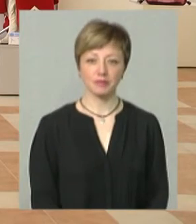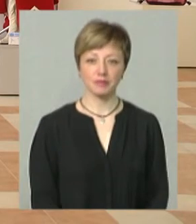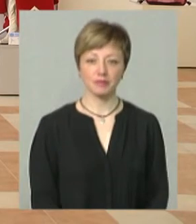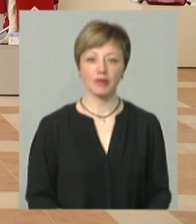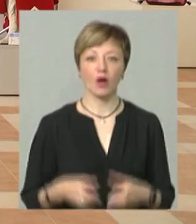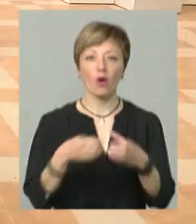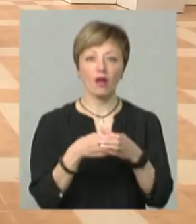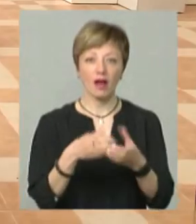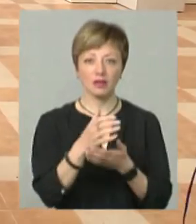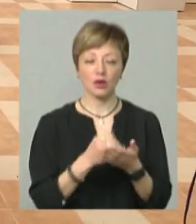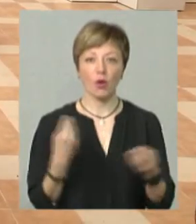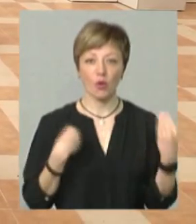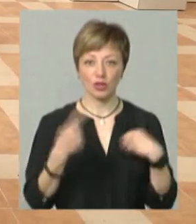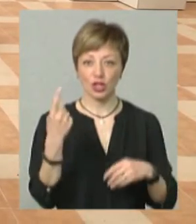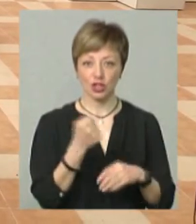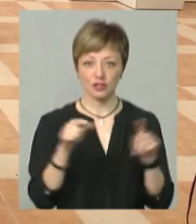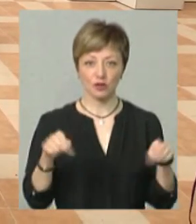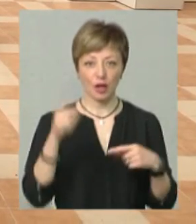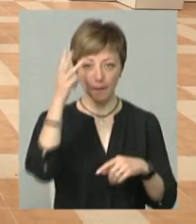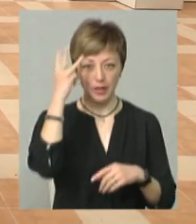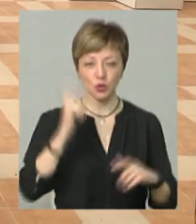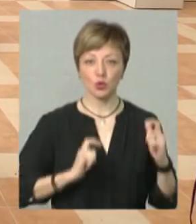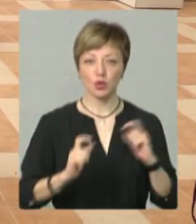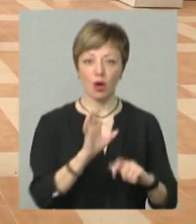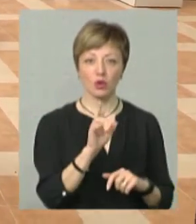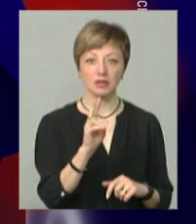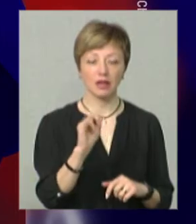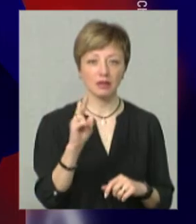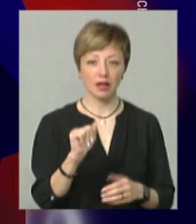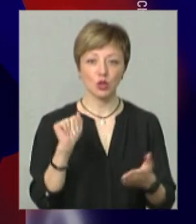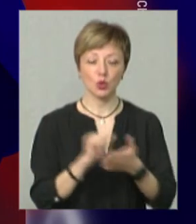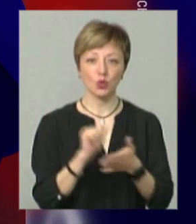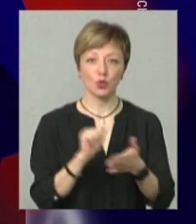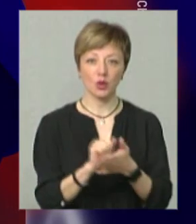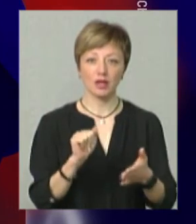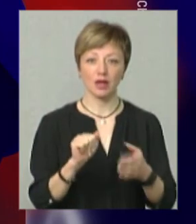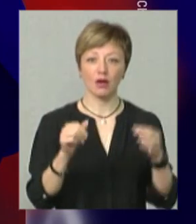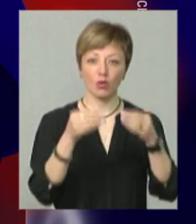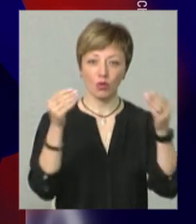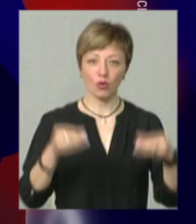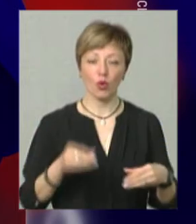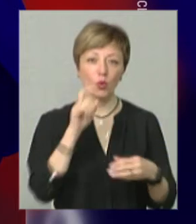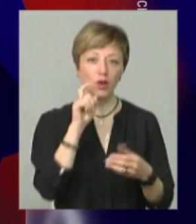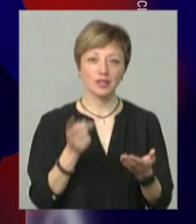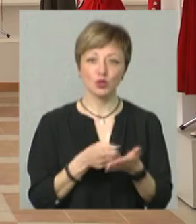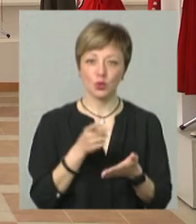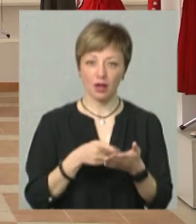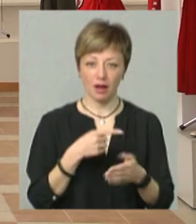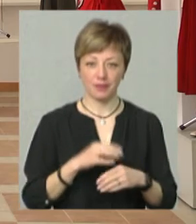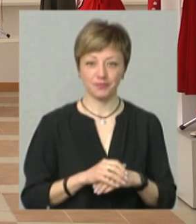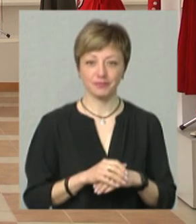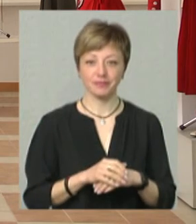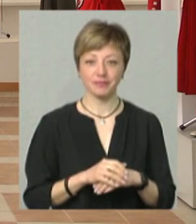Колекції одягу, яку за тиждень створила хмельницька студентка Оксана Коріньовська, друкують на сторінках і обгортках українських глянців, каже авторка.